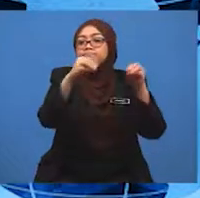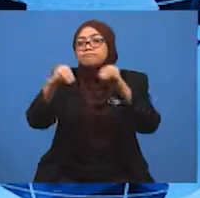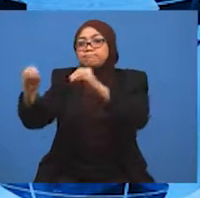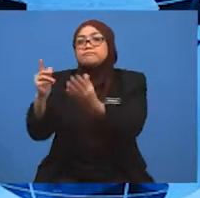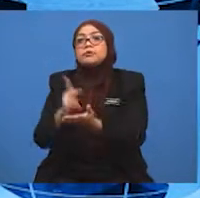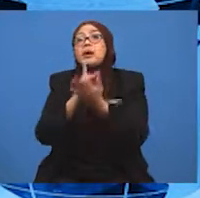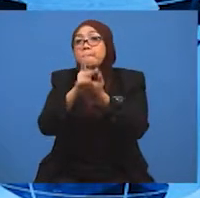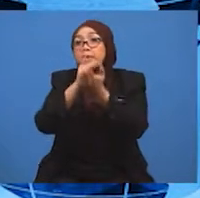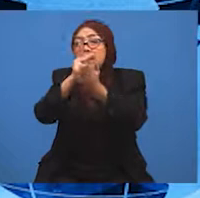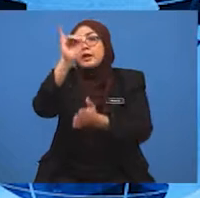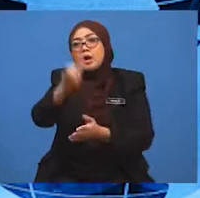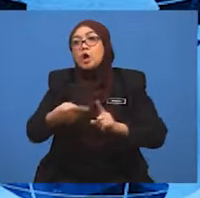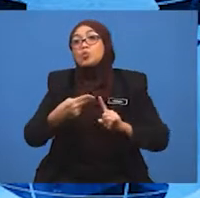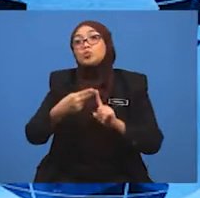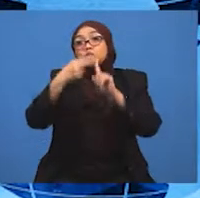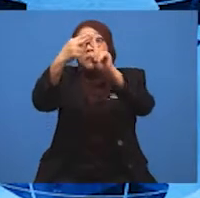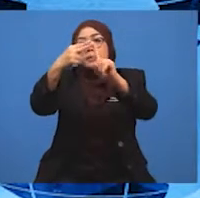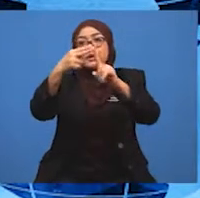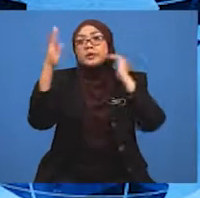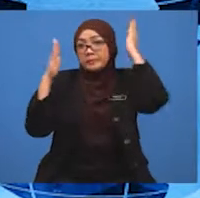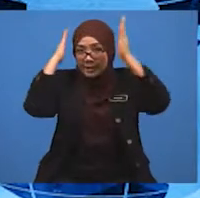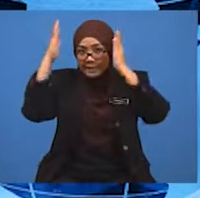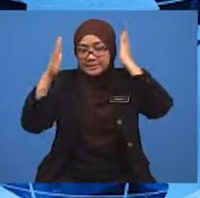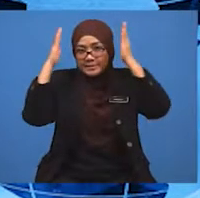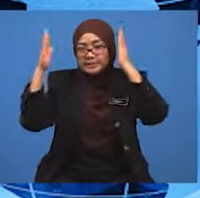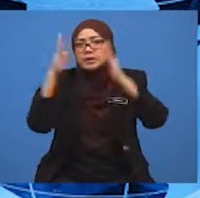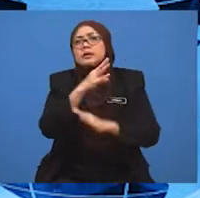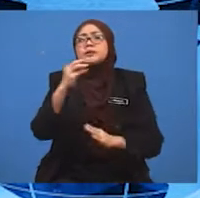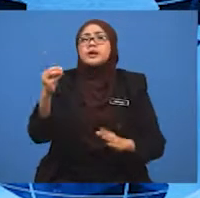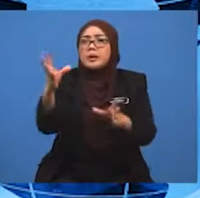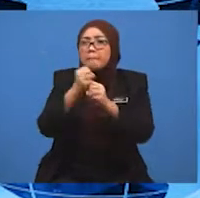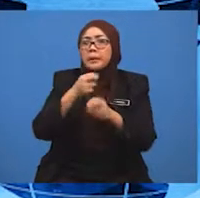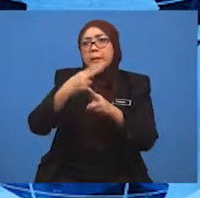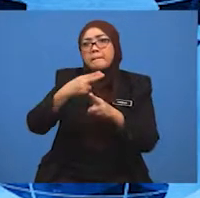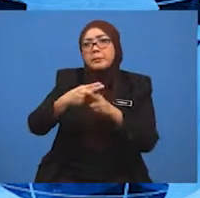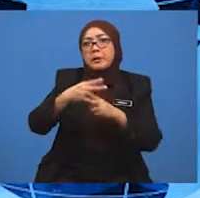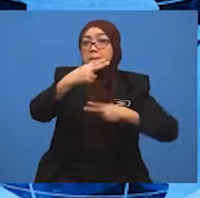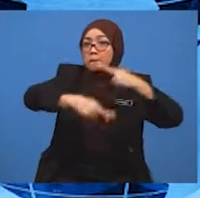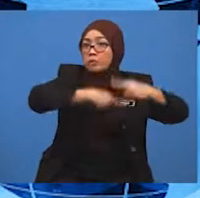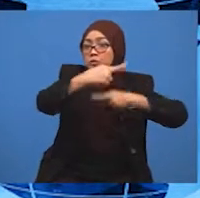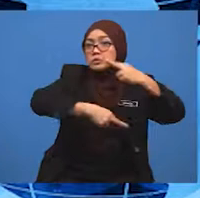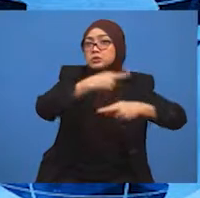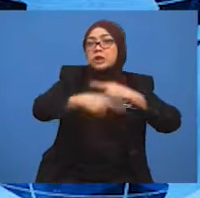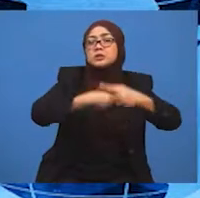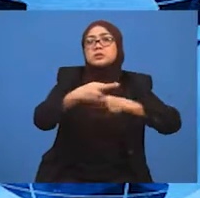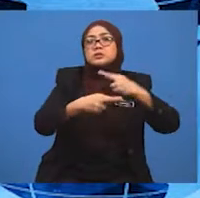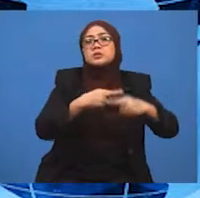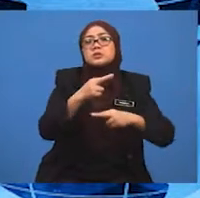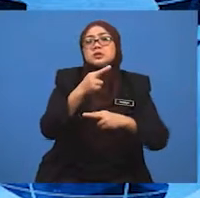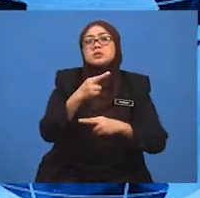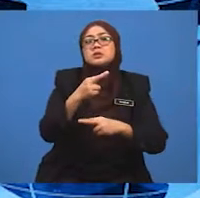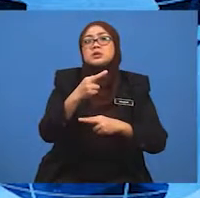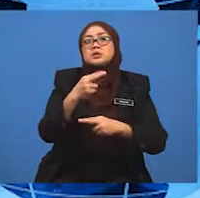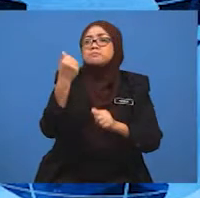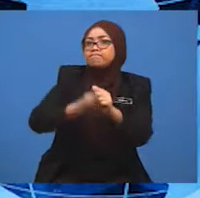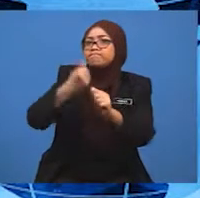Pelabuhan ini mendapat pengiktirafan sebagai Proses Compliance Port Terminal of the